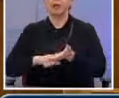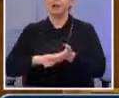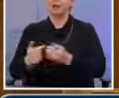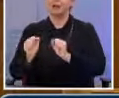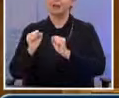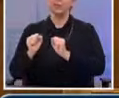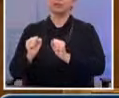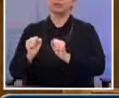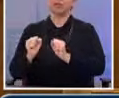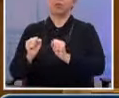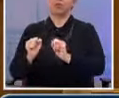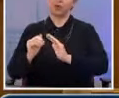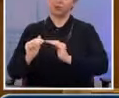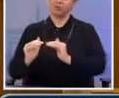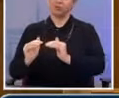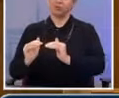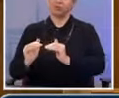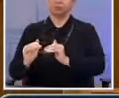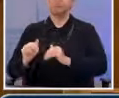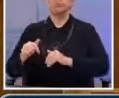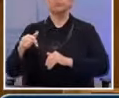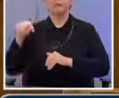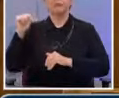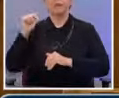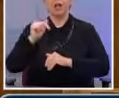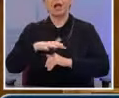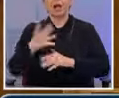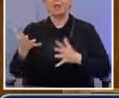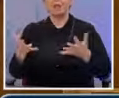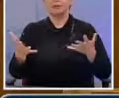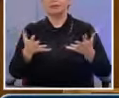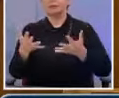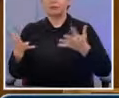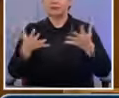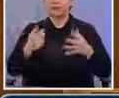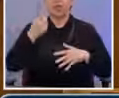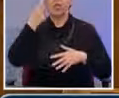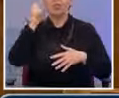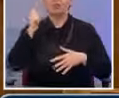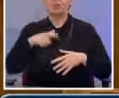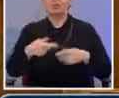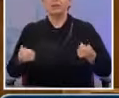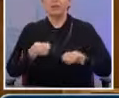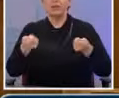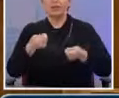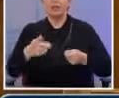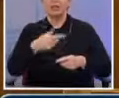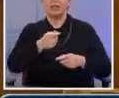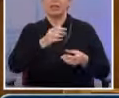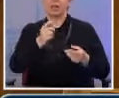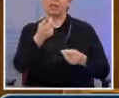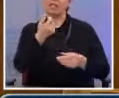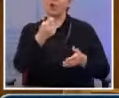χώρα μειώνει την οικονομική και πολιτική αβεβαιότητα, τον αποκαλούμενο σε εισαγωγικά